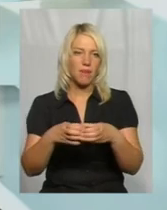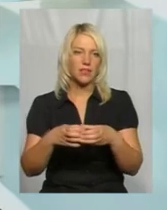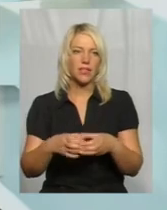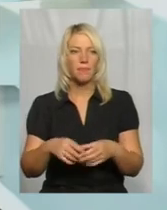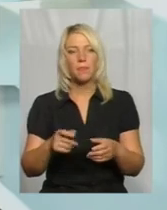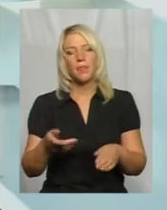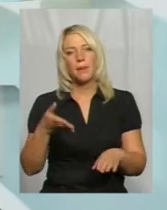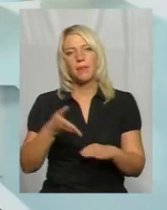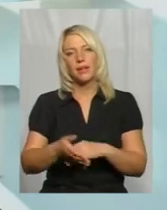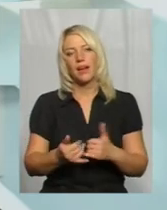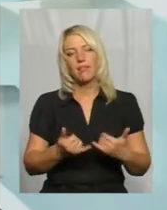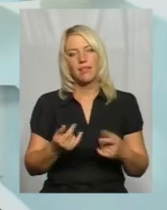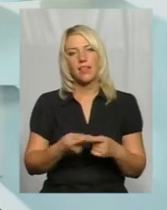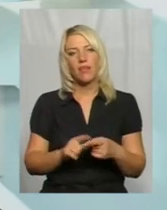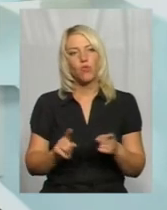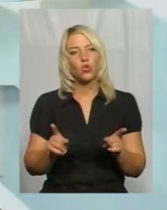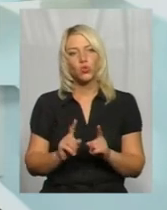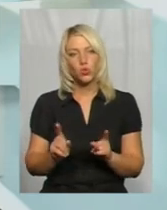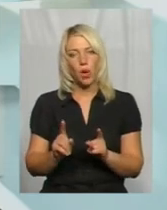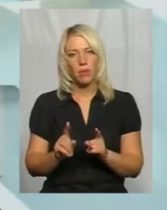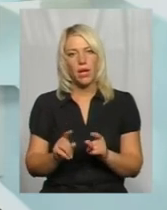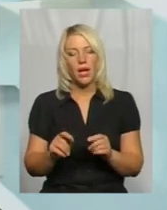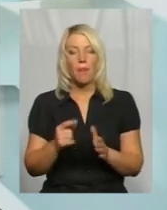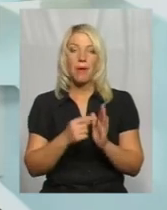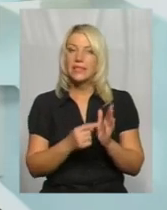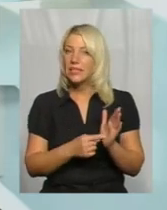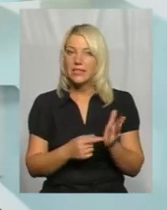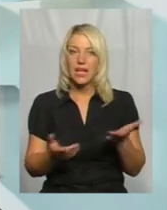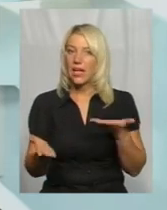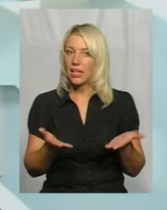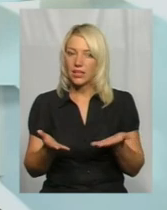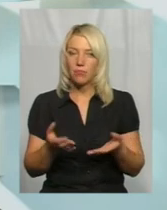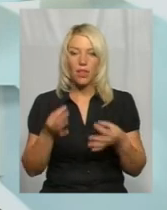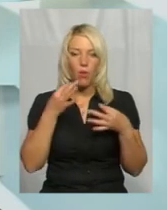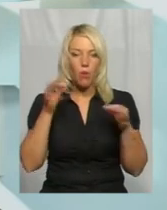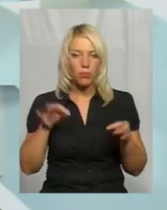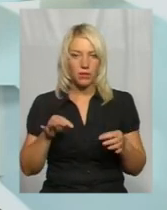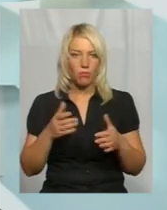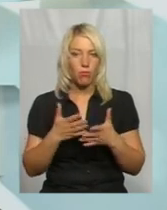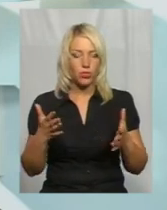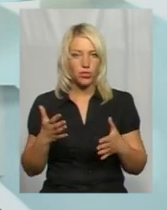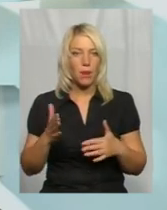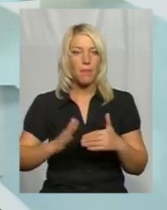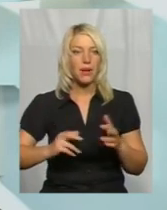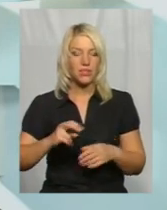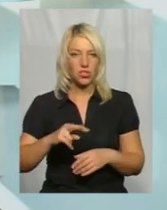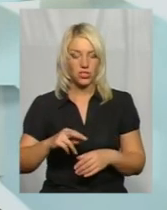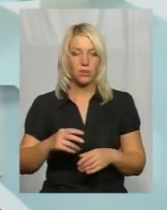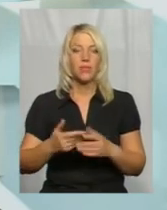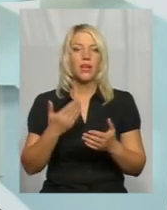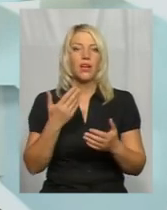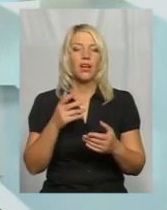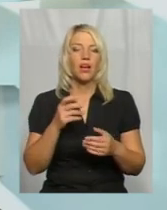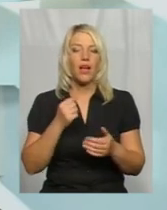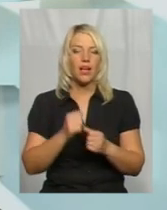Приїхала для того, щоб можна поділитися якимось опитом більше практичним. Тому що кожен волонтер, він